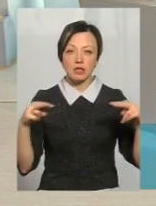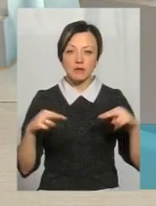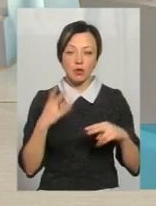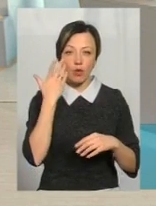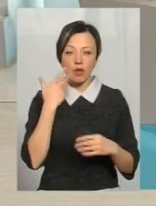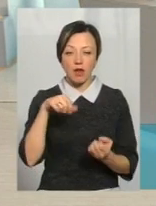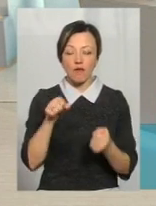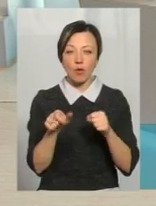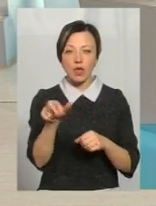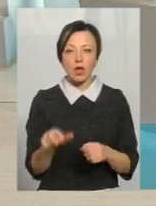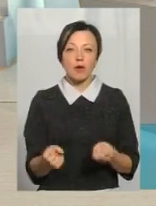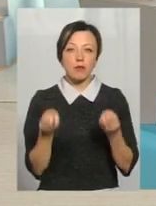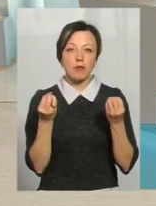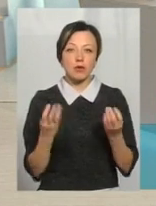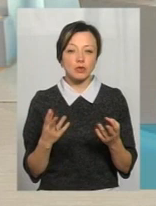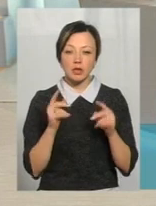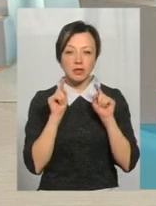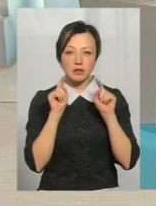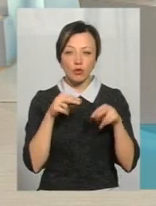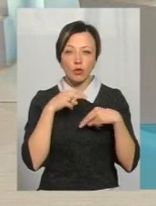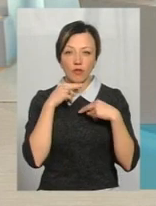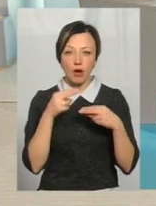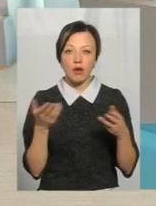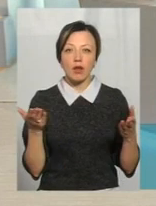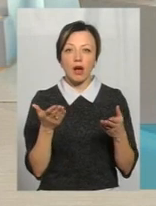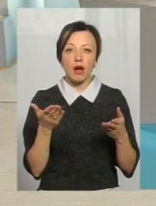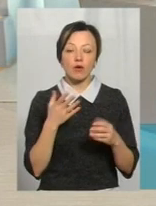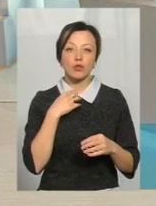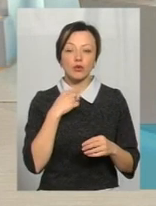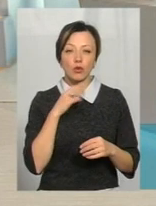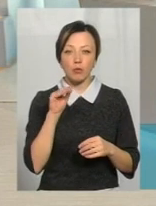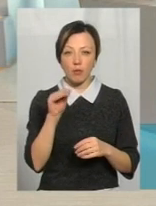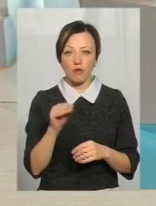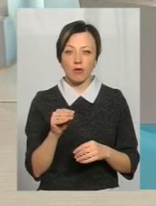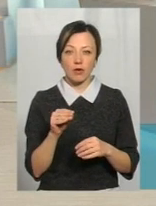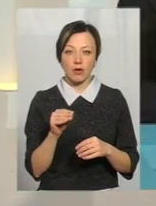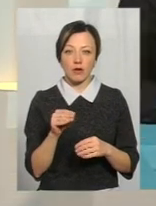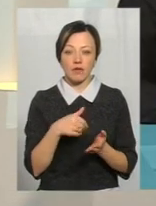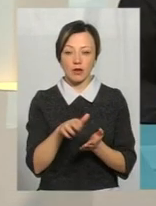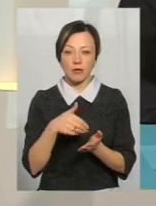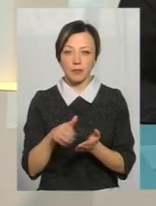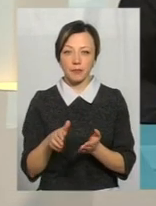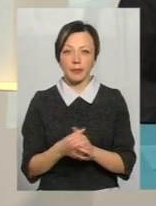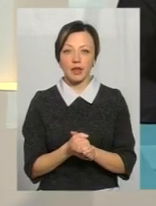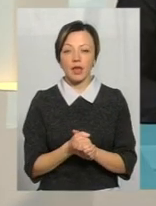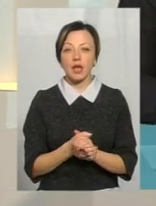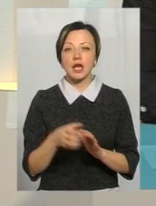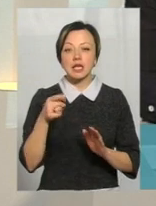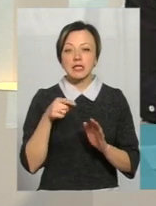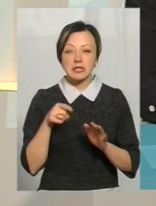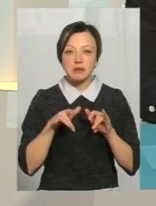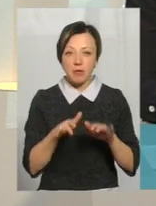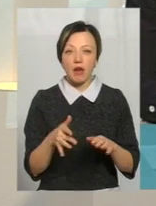водії просто навіть не звертають увагу, яким тоном, якою мовою вони відмовляють. Річ в тому, що роботу з